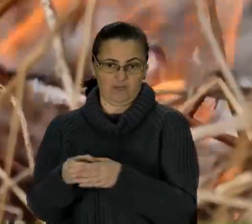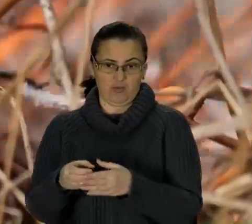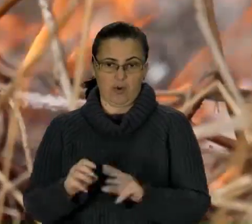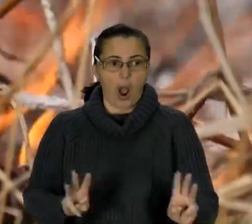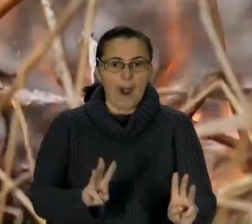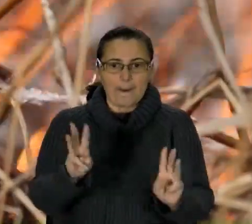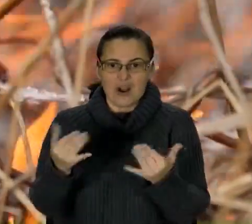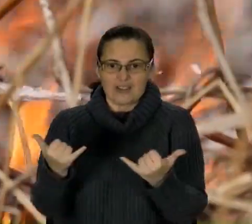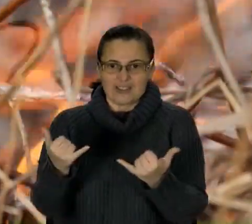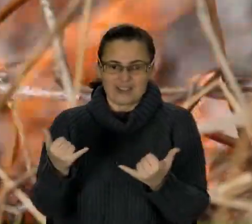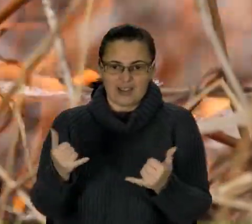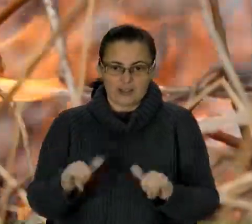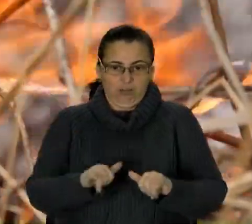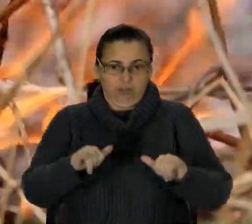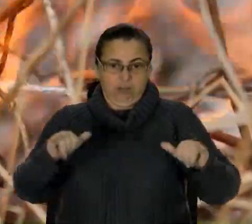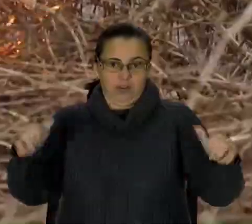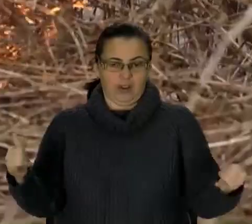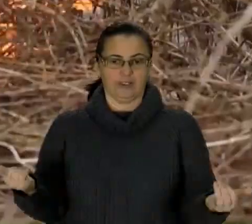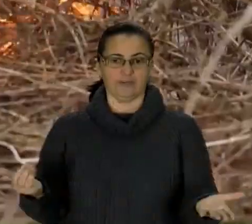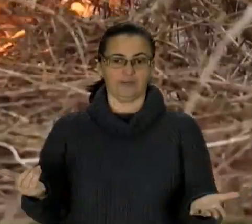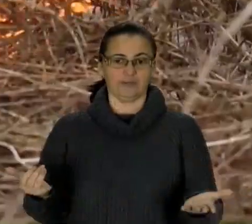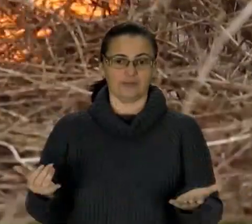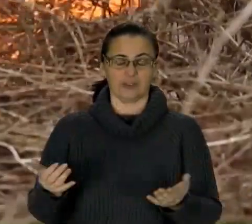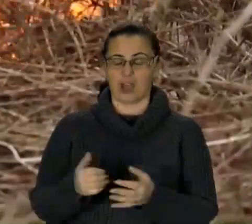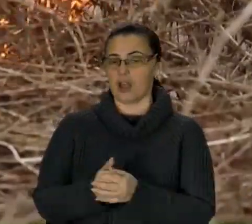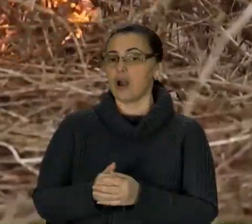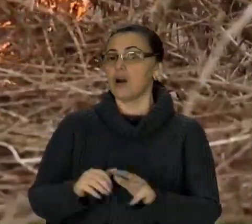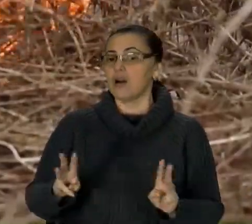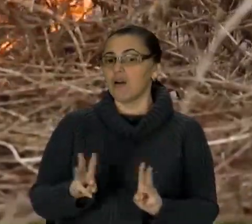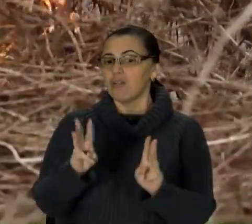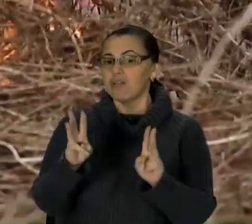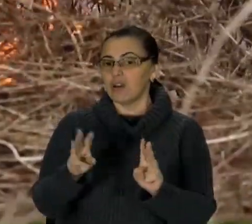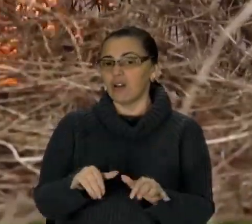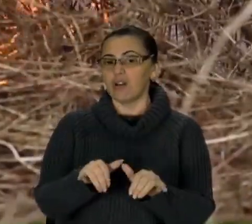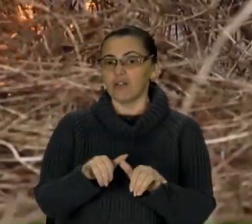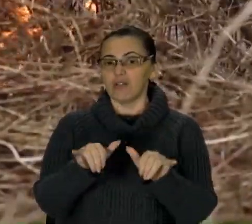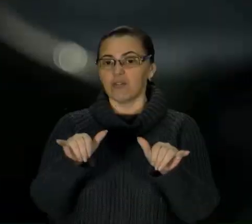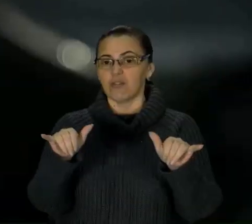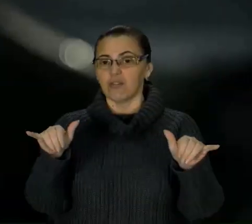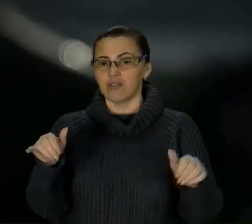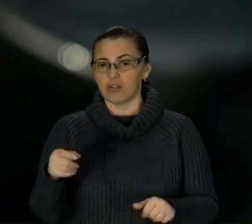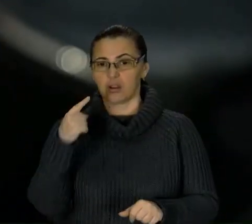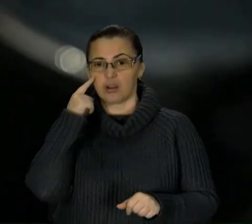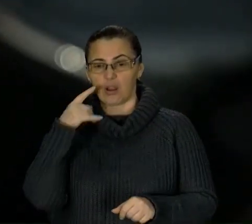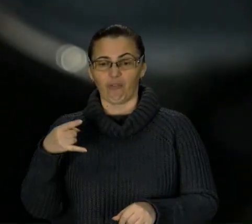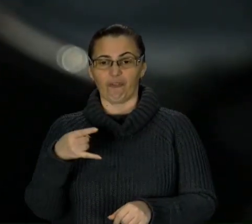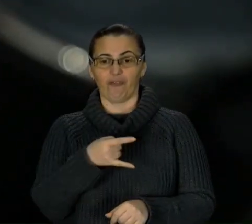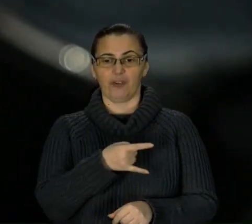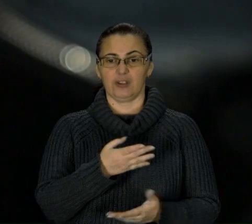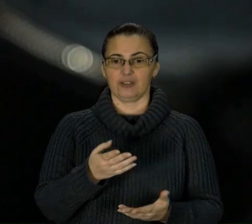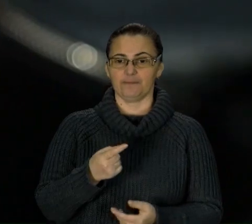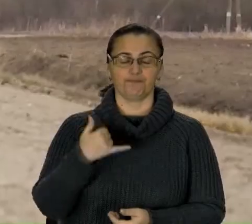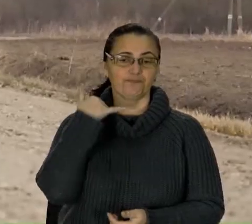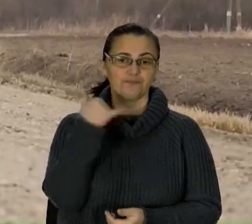показовими кадрами, на жаль, наш сюжет не обмежився. Дорогою зі зйомки побачили, як палає сухостій. Телефонуємо 101,